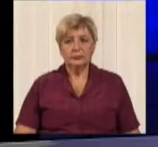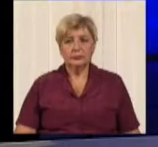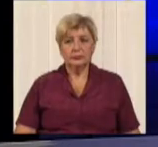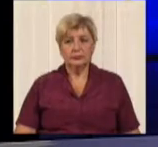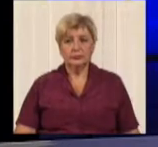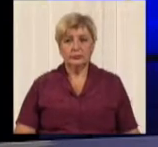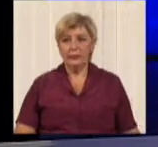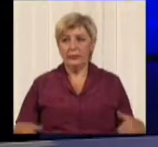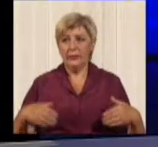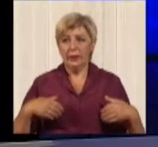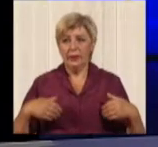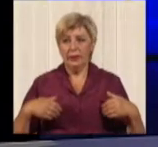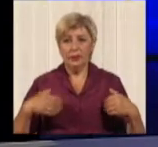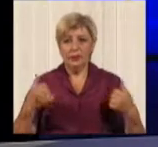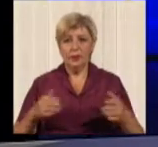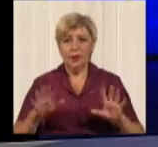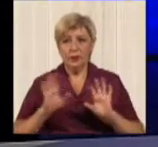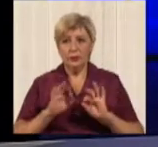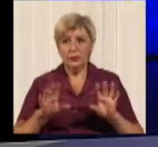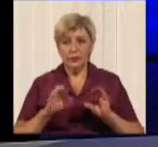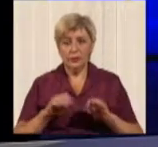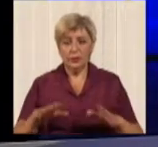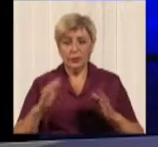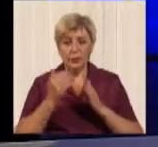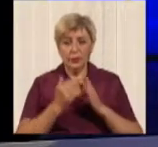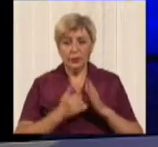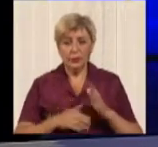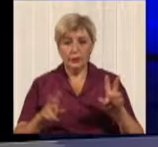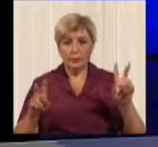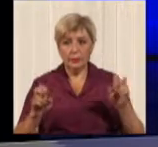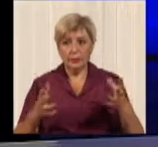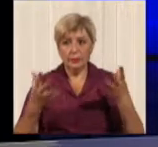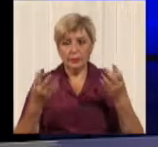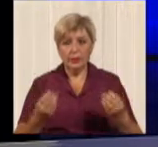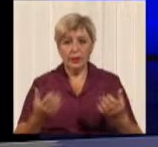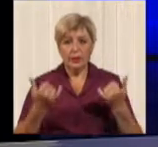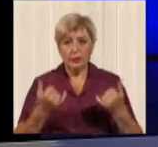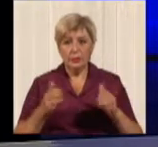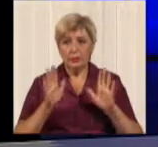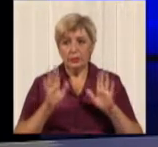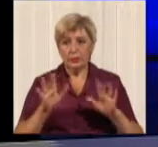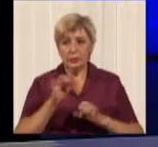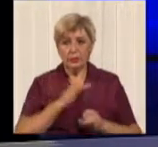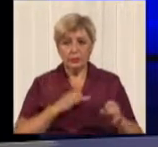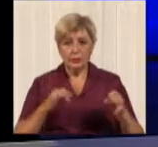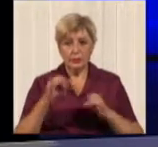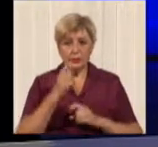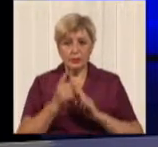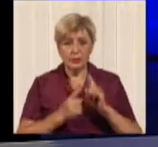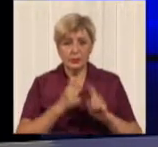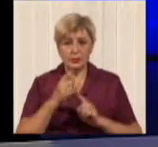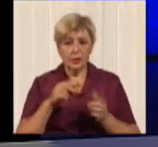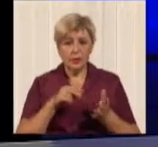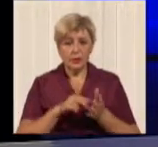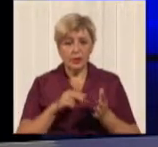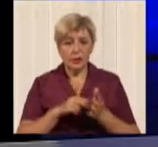Вітаю в ефірі програма «Тема дня» Сьогодні будемо обговорювати зміну тарифу на проїзд в